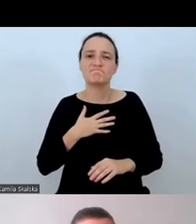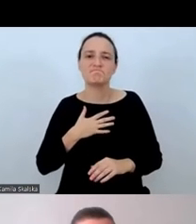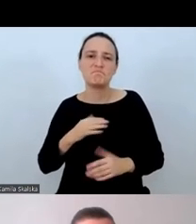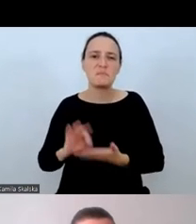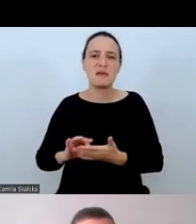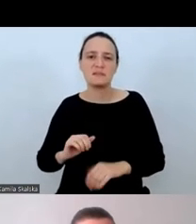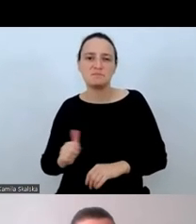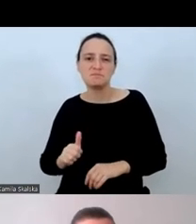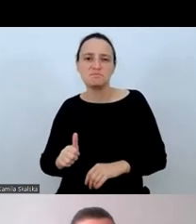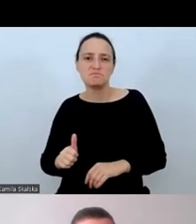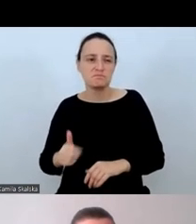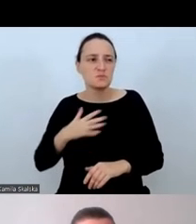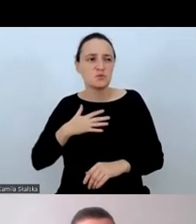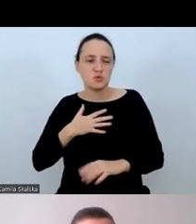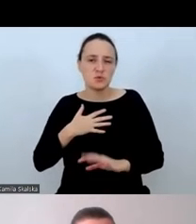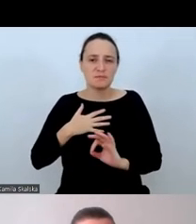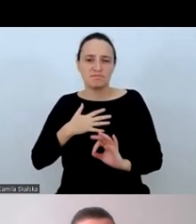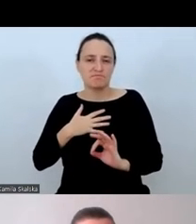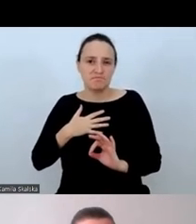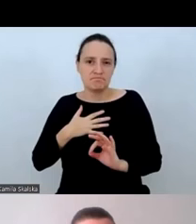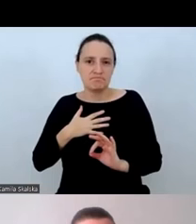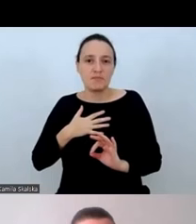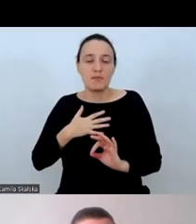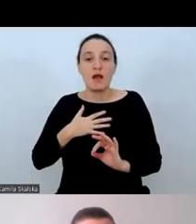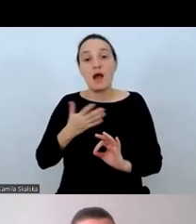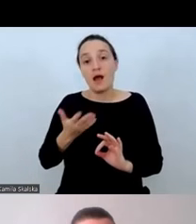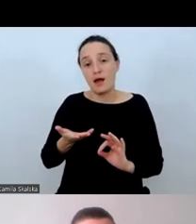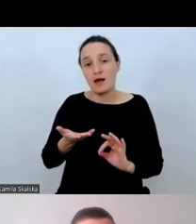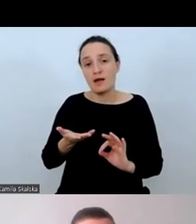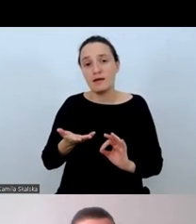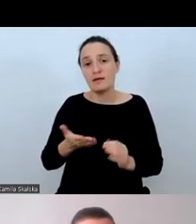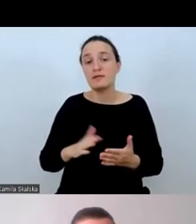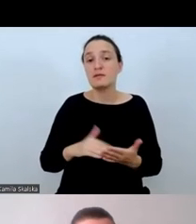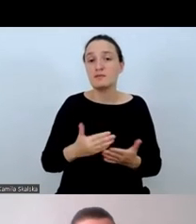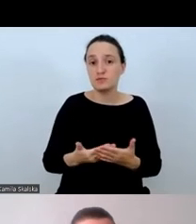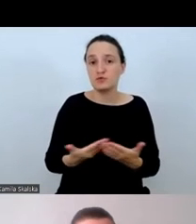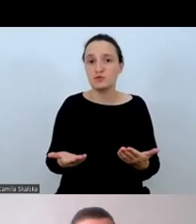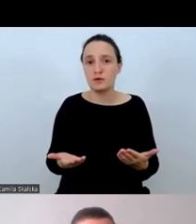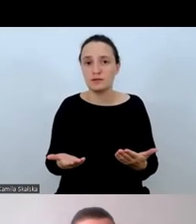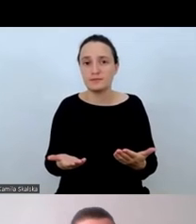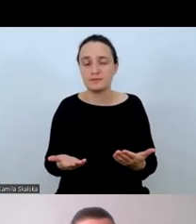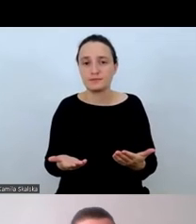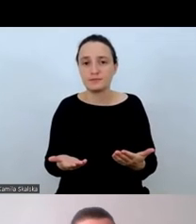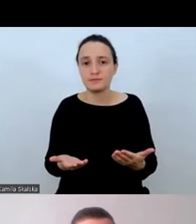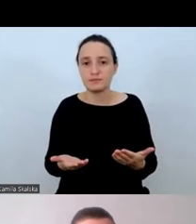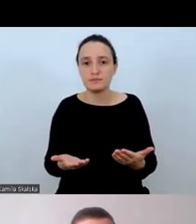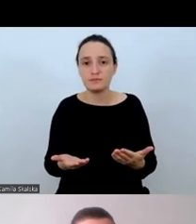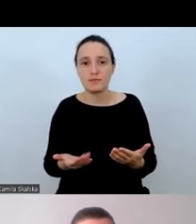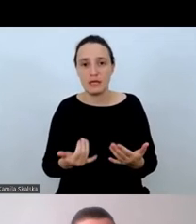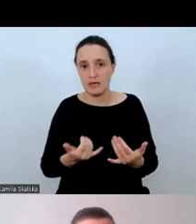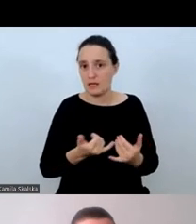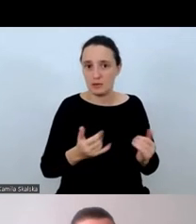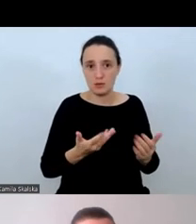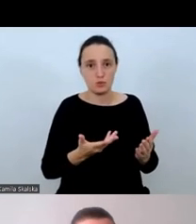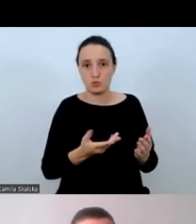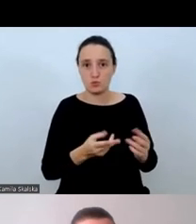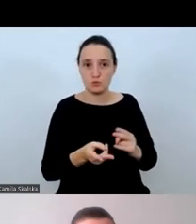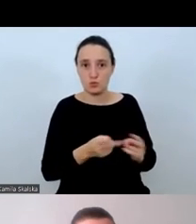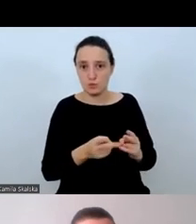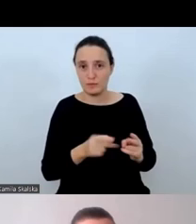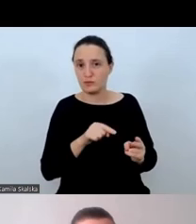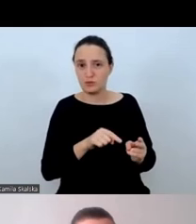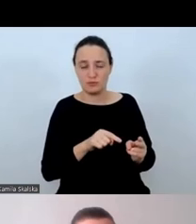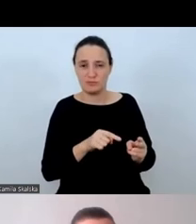i będzie mógł lepiej